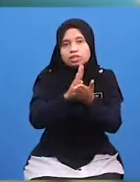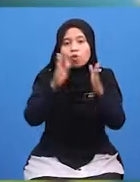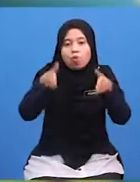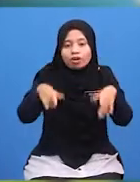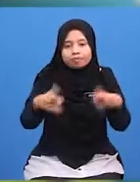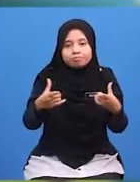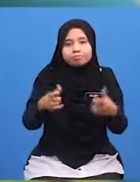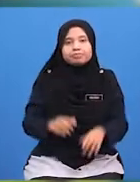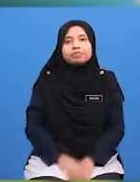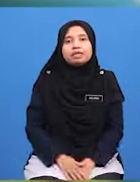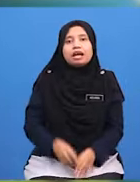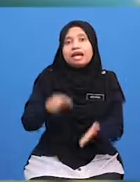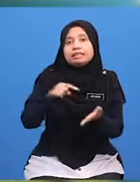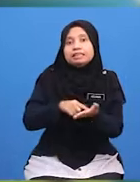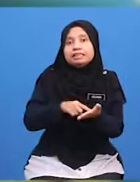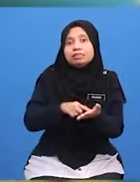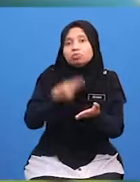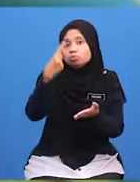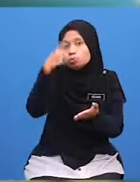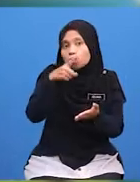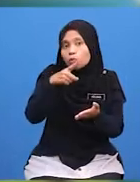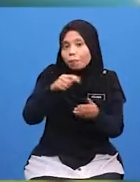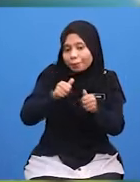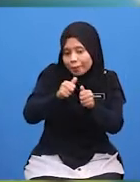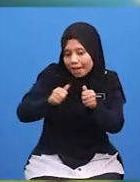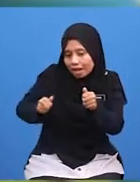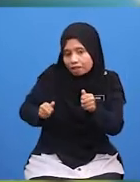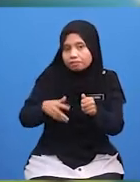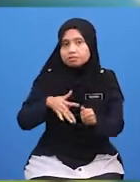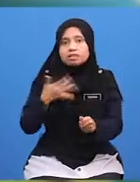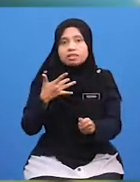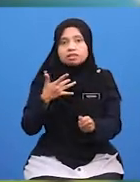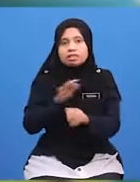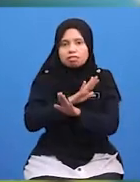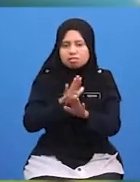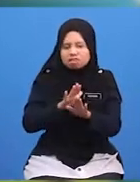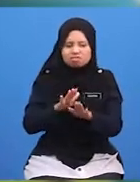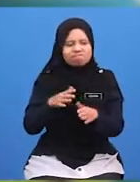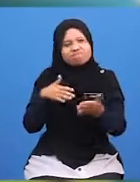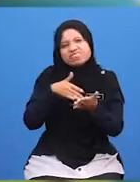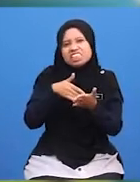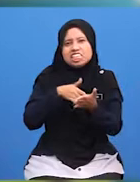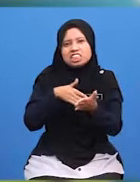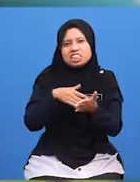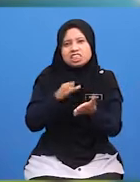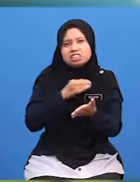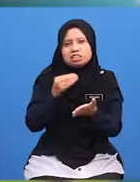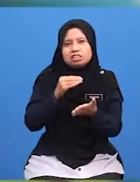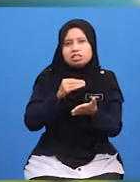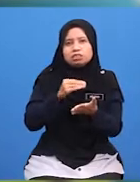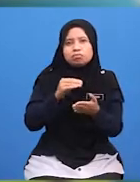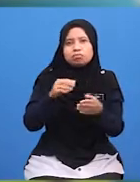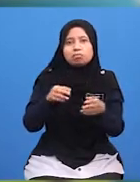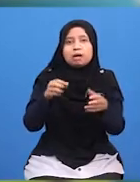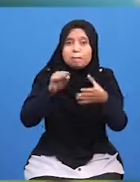Ini Adalah Untuk Mengelakkan Rasa Tidak Senang Hati Dan Mengekalkan